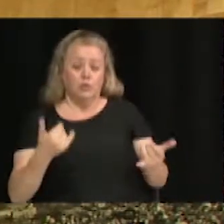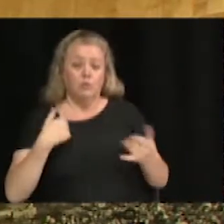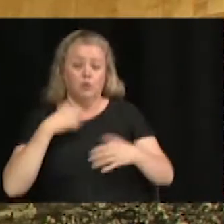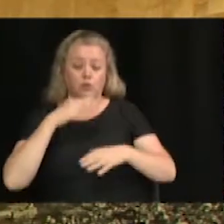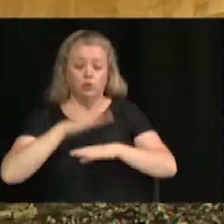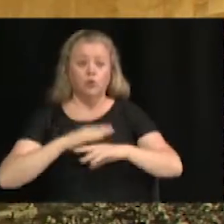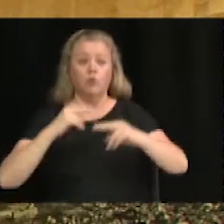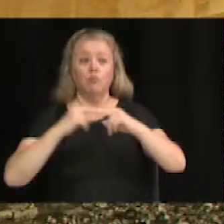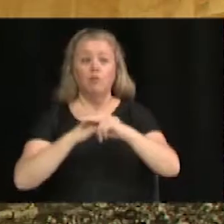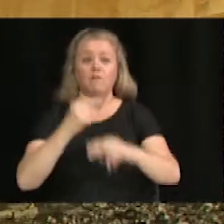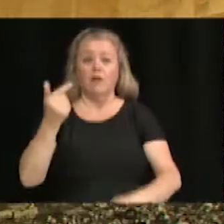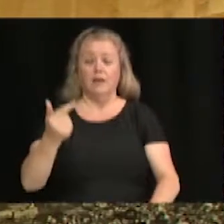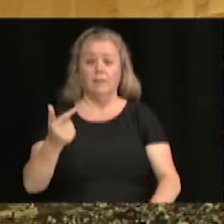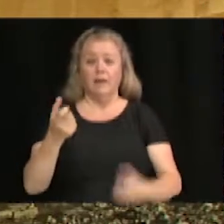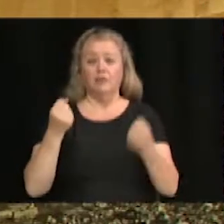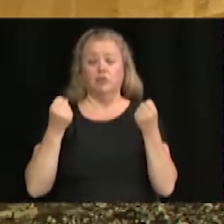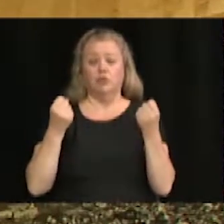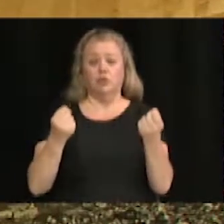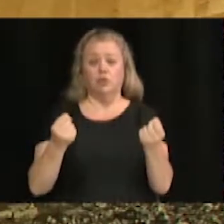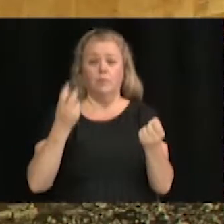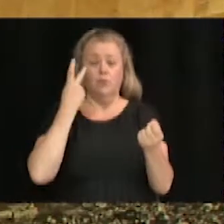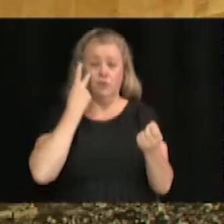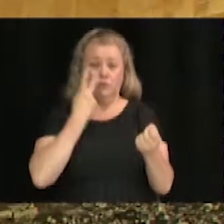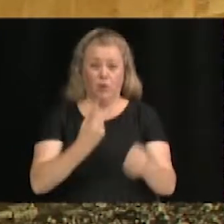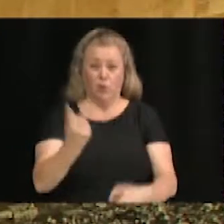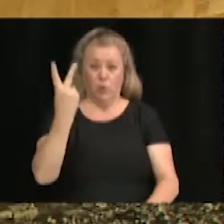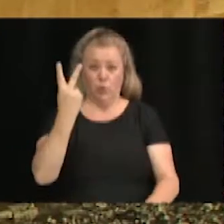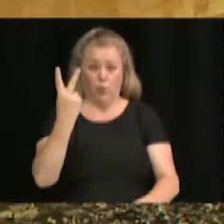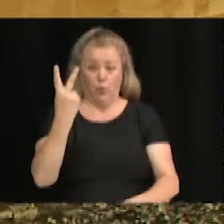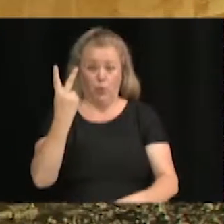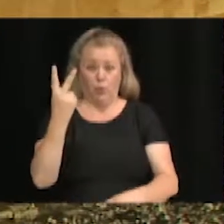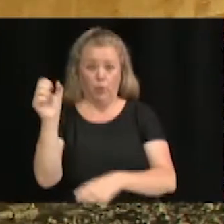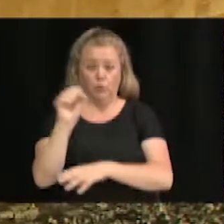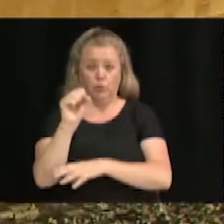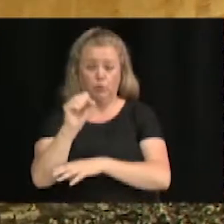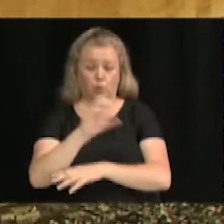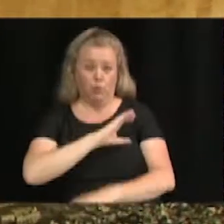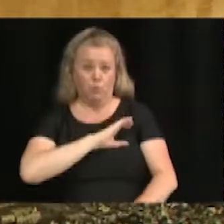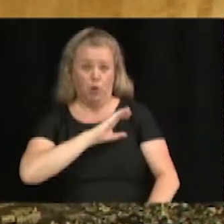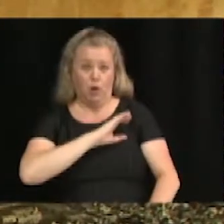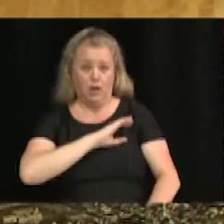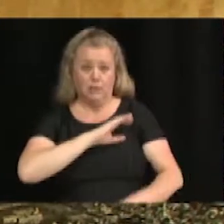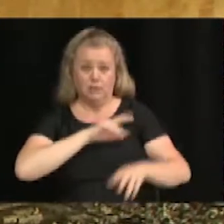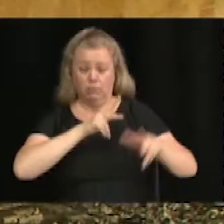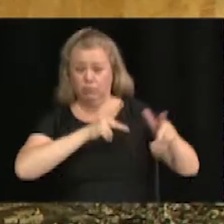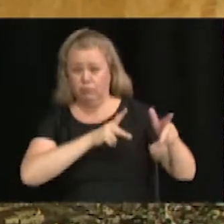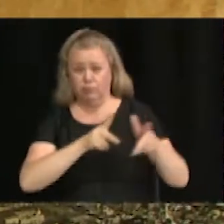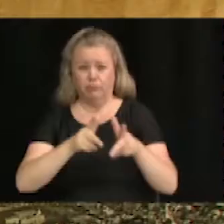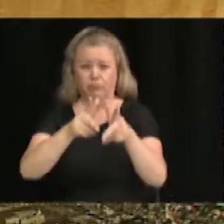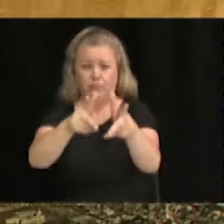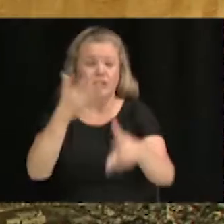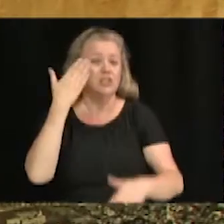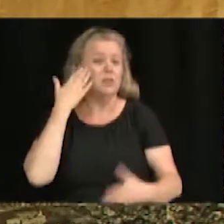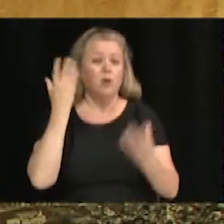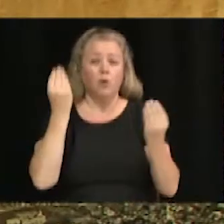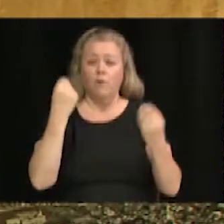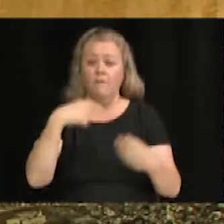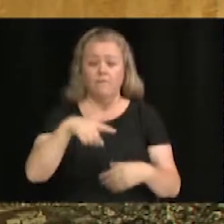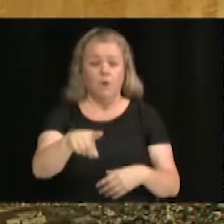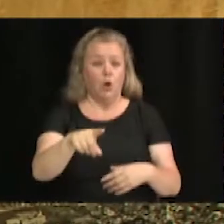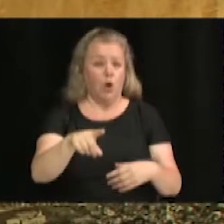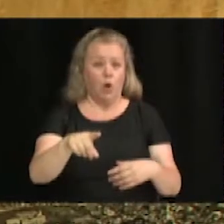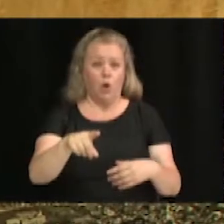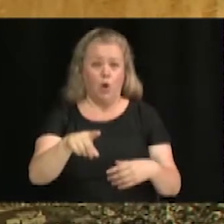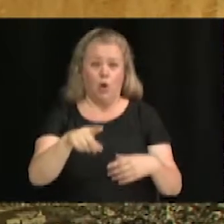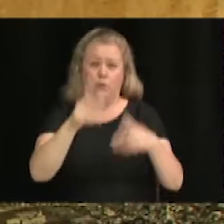Gamache. J'ai vu passer deux autos de police avec des polices dedans. Je ne pas où c'est qui s'en allait, mais il y avait une filée, là. Puis les